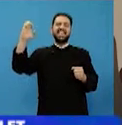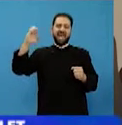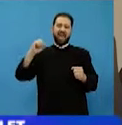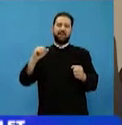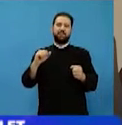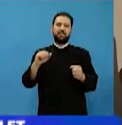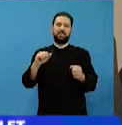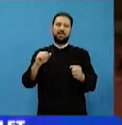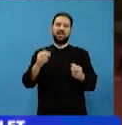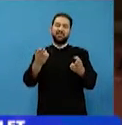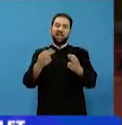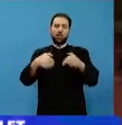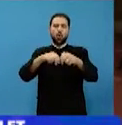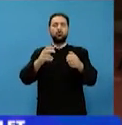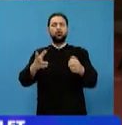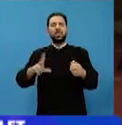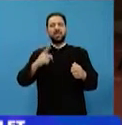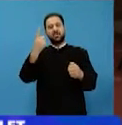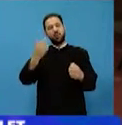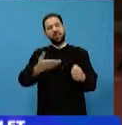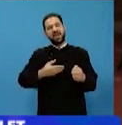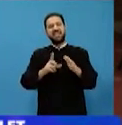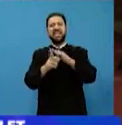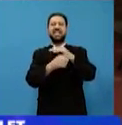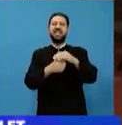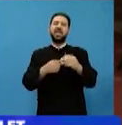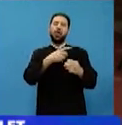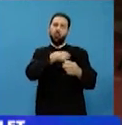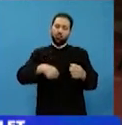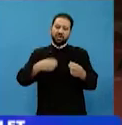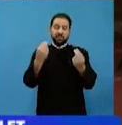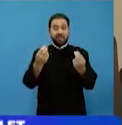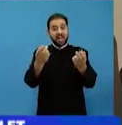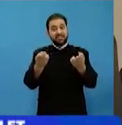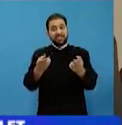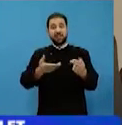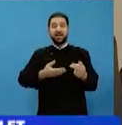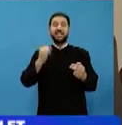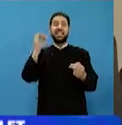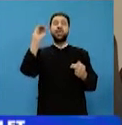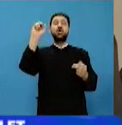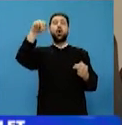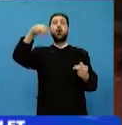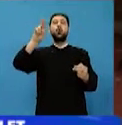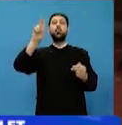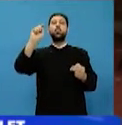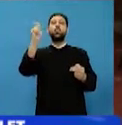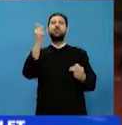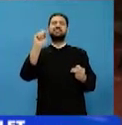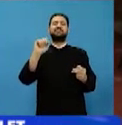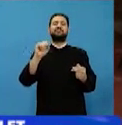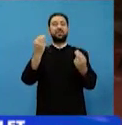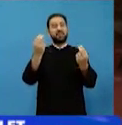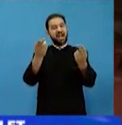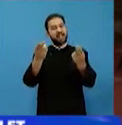Adormirea Maicii Domnului Titan II din București. Bine ați revenit, preacuțențe, Părinte Ionuț! Bine v-am regăsit! Părinte